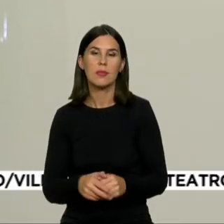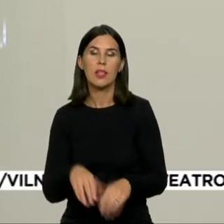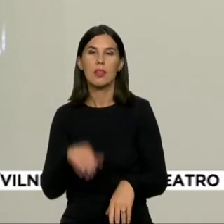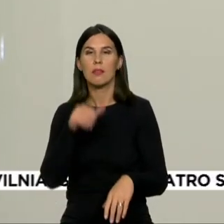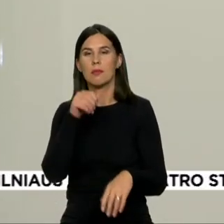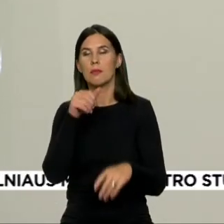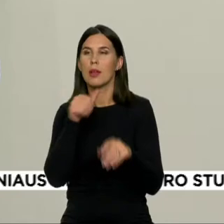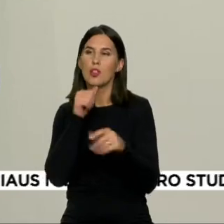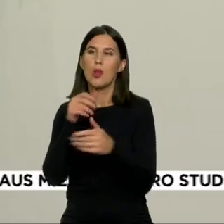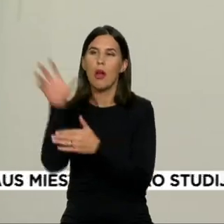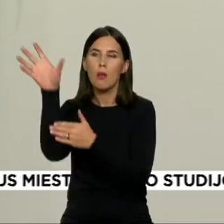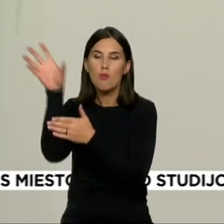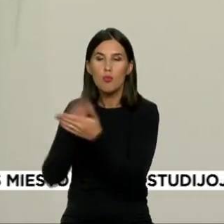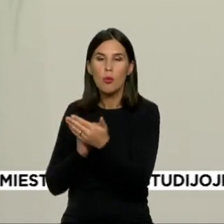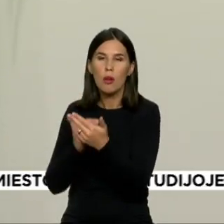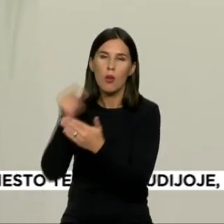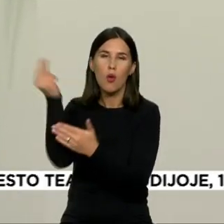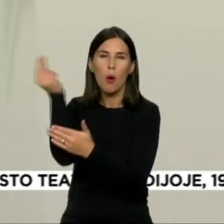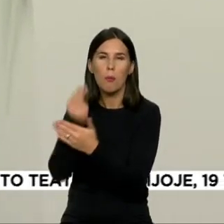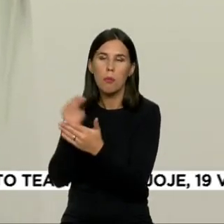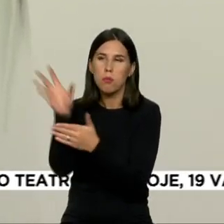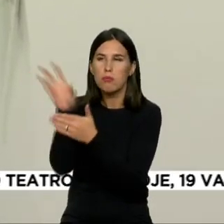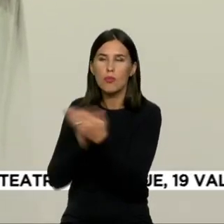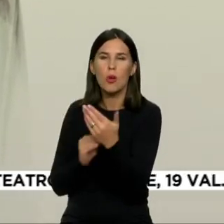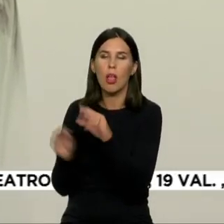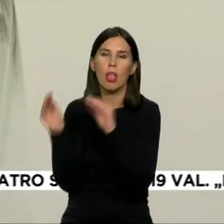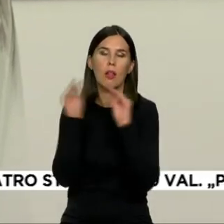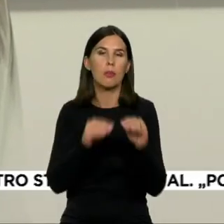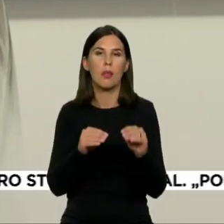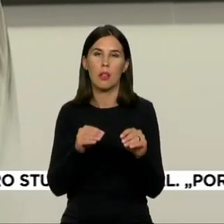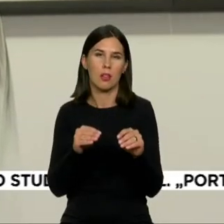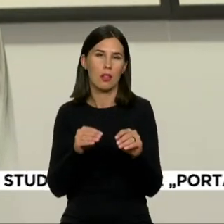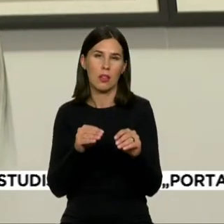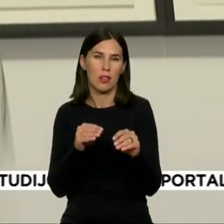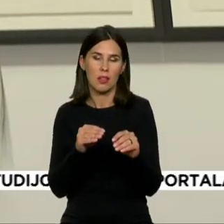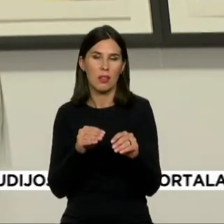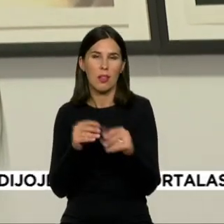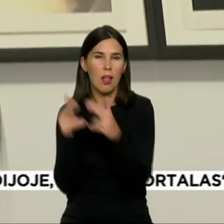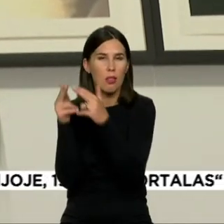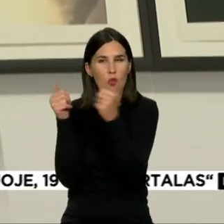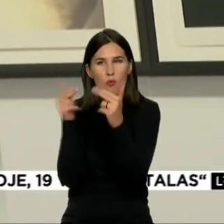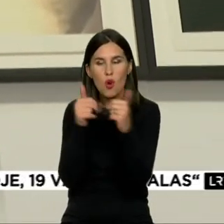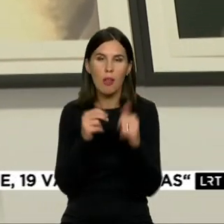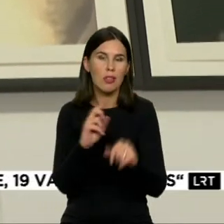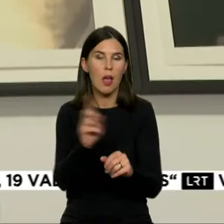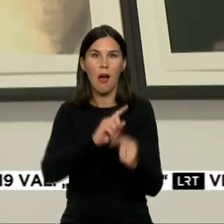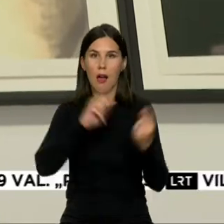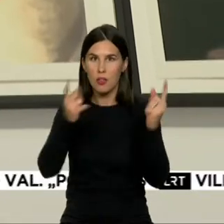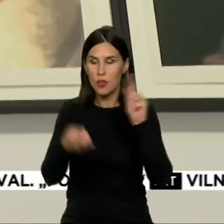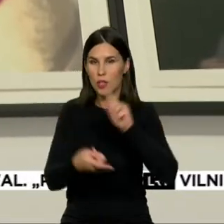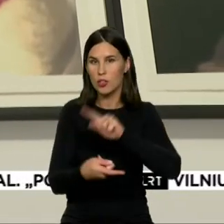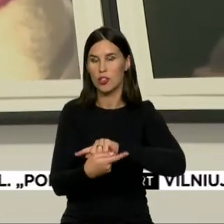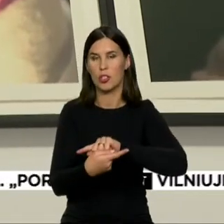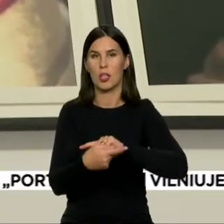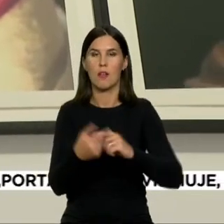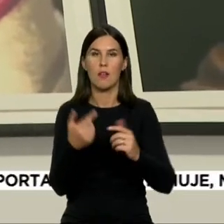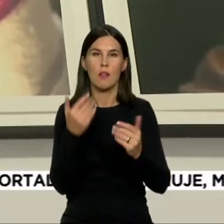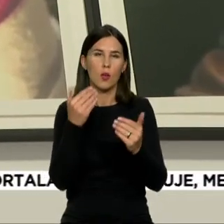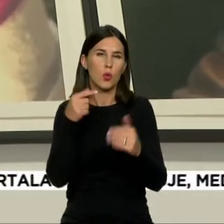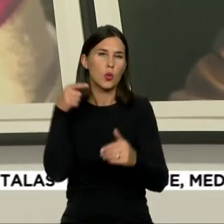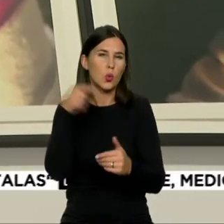gelėžinės uždangos esanti meno pasaulį. Atvirkščiai, daugiau nei 170 parodos kūrinių sukurtų